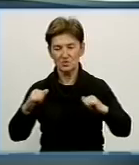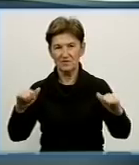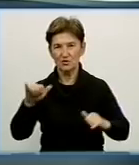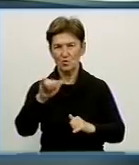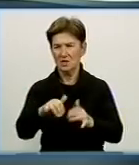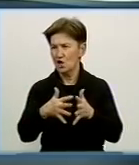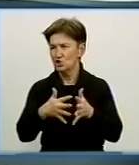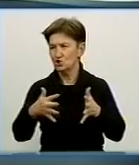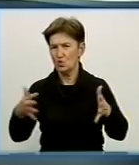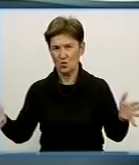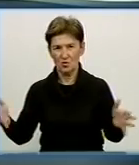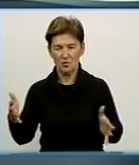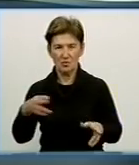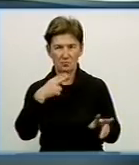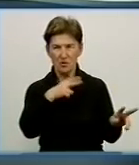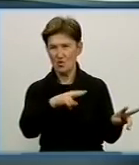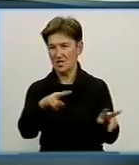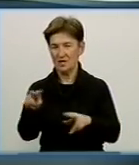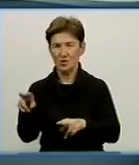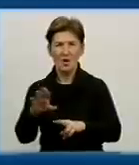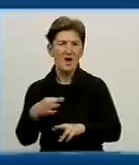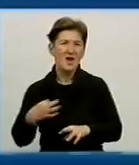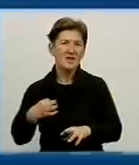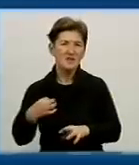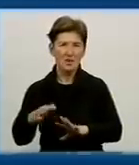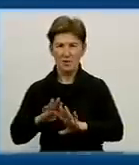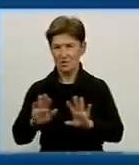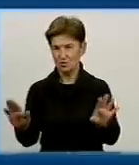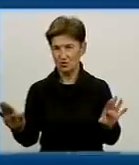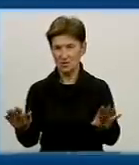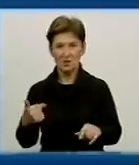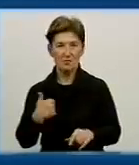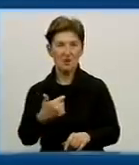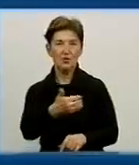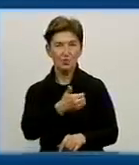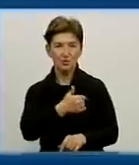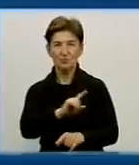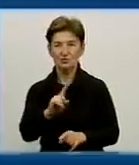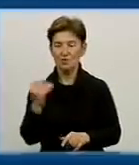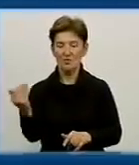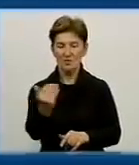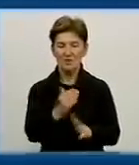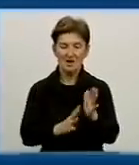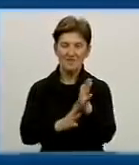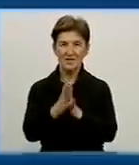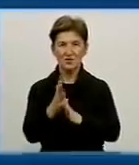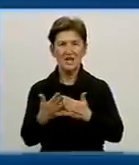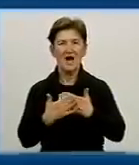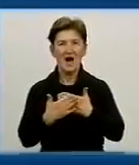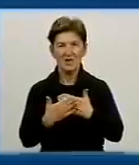погляду, небайдужість. Дійсно, говорять, що найбільший гріх – це небайдужість. Ось ми хочемо, щоб це виросли активно думаючі